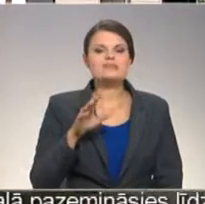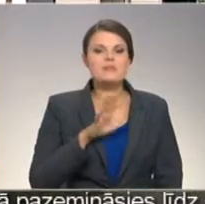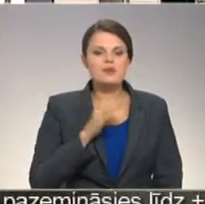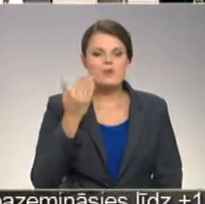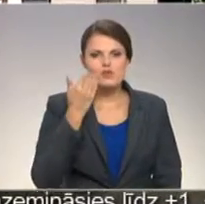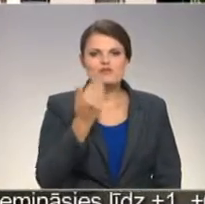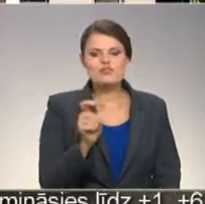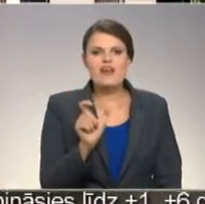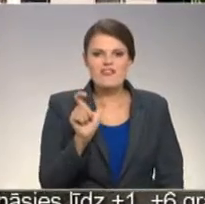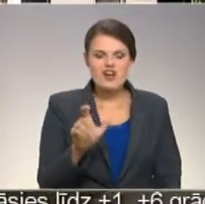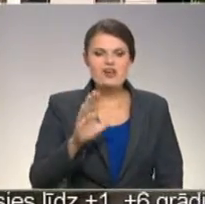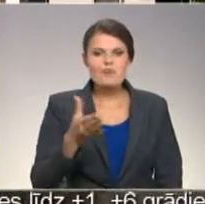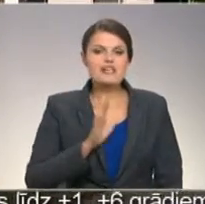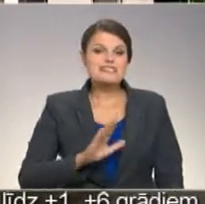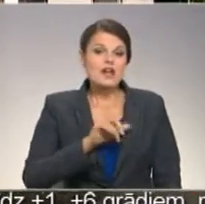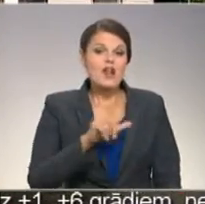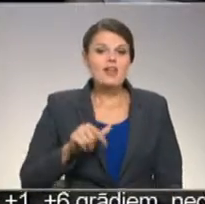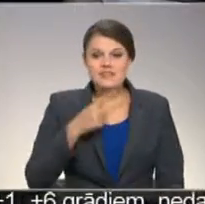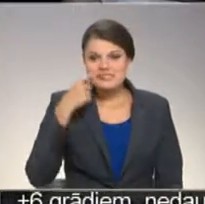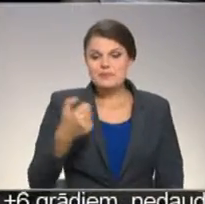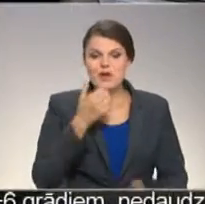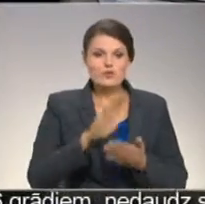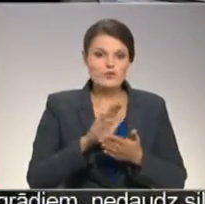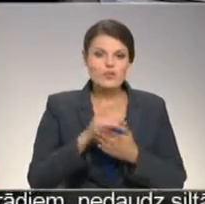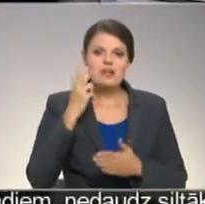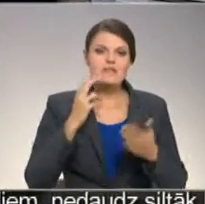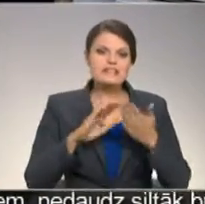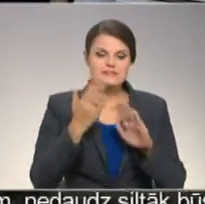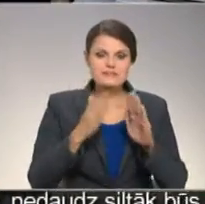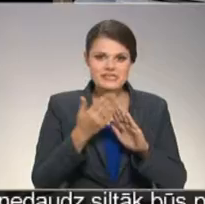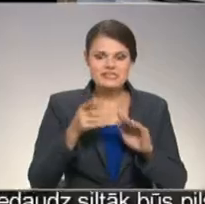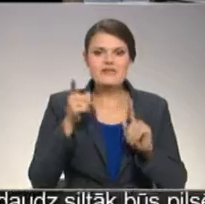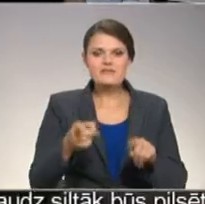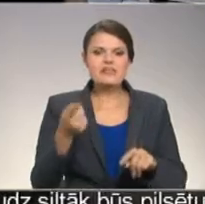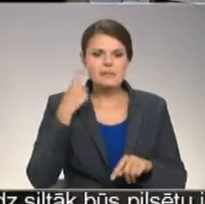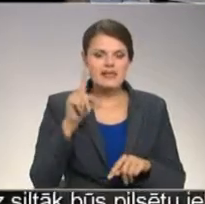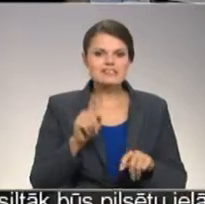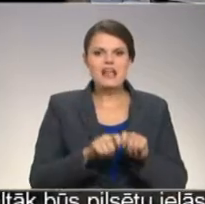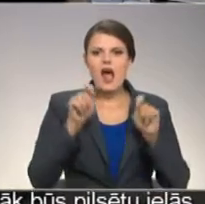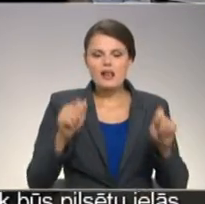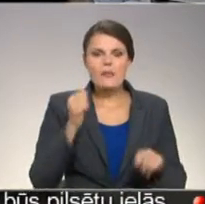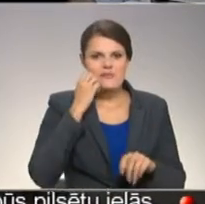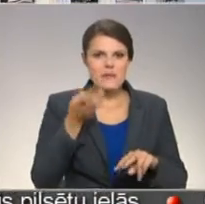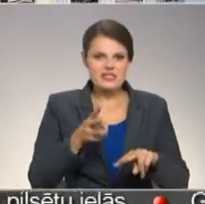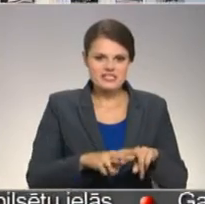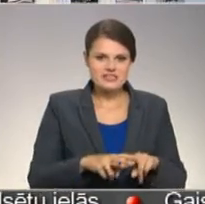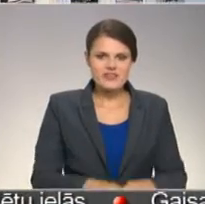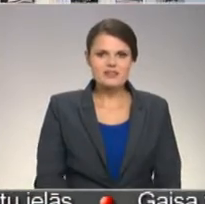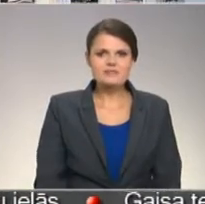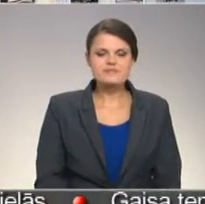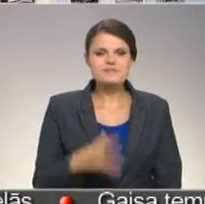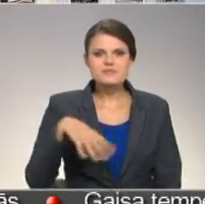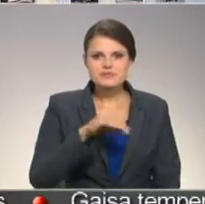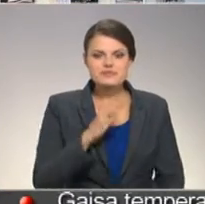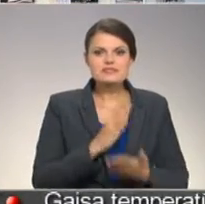bijusi nosaukt viņu vārdā. Bet, sagaidot Latvijas simtgadi, tukumu vecpilsētā Meirovicam iecerēts atklāt piemiņas vietu. Jo